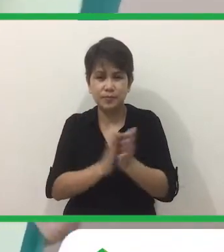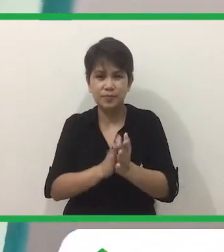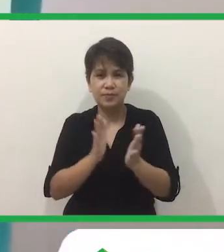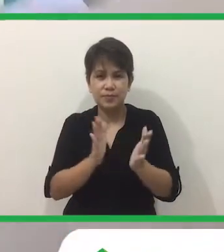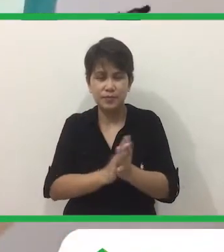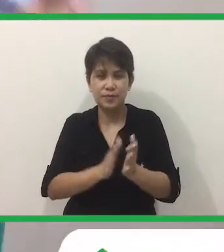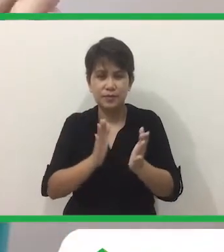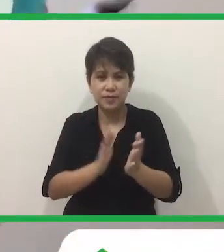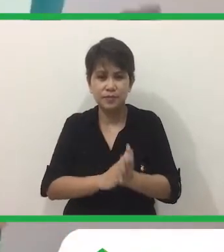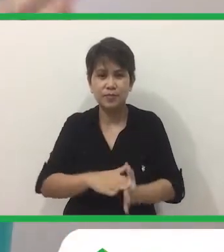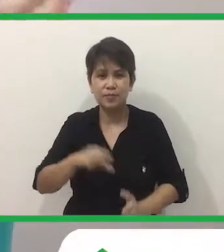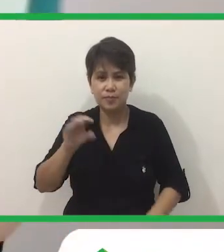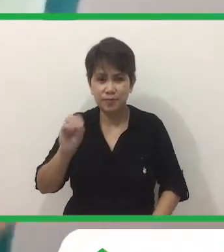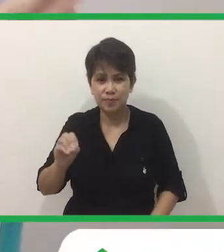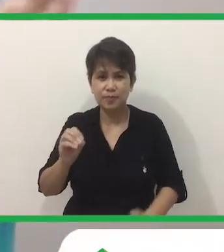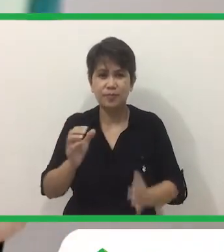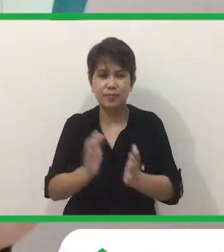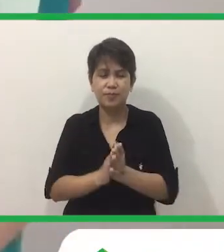Bingo